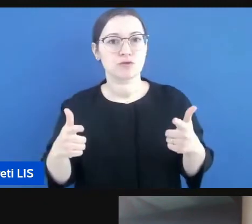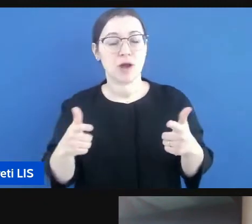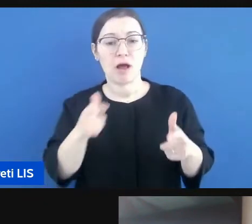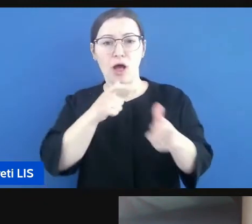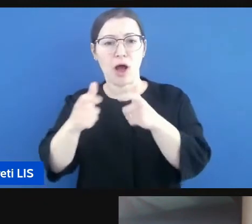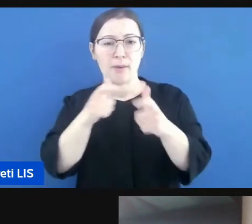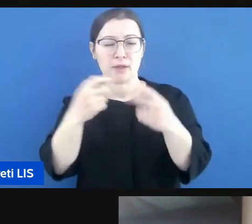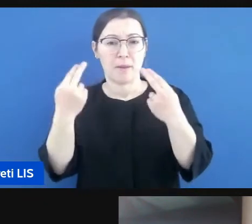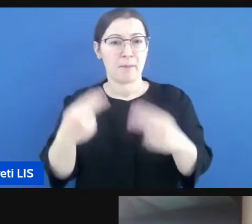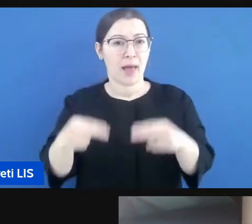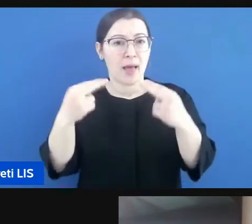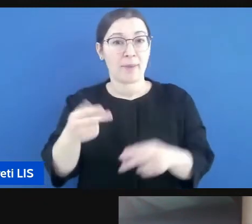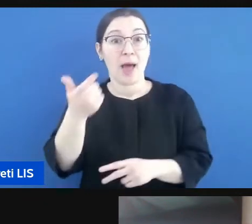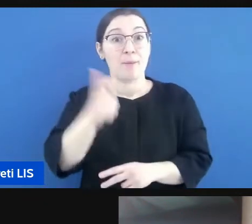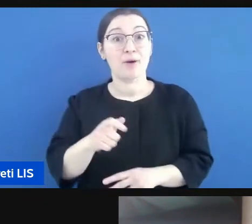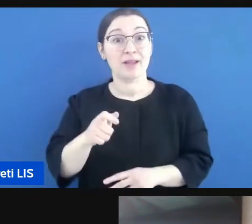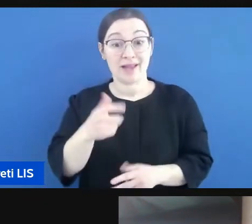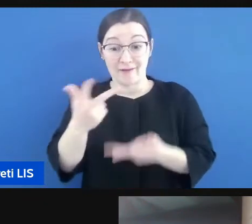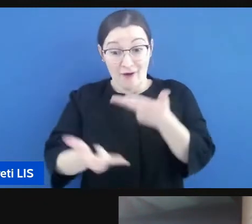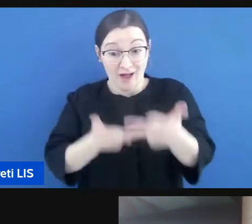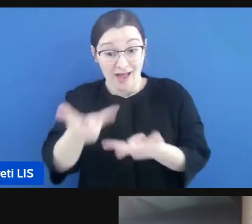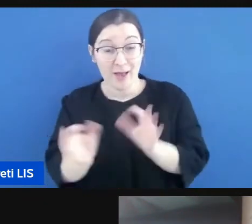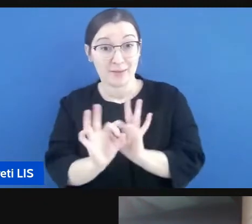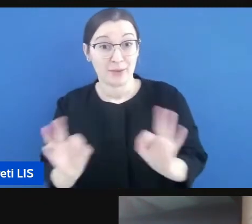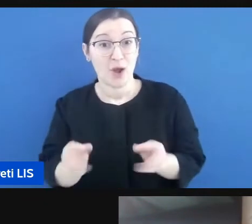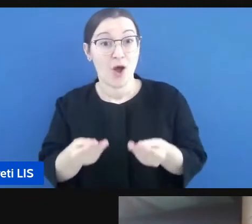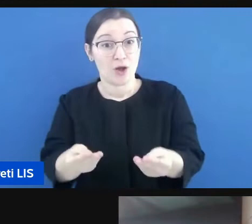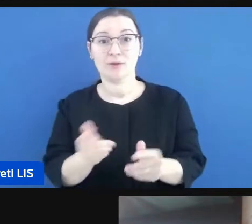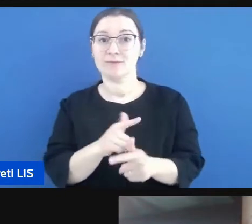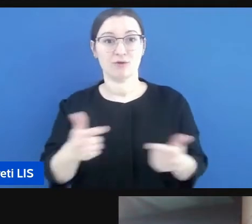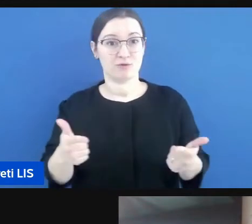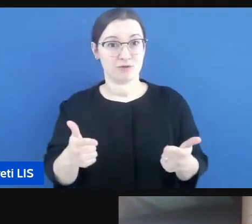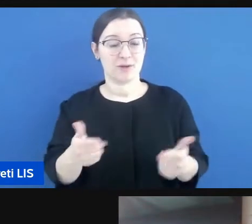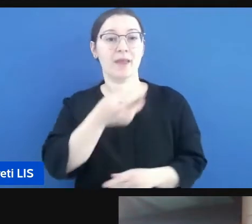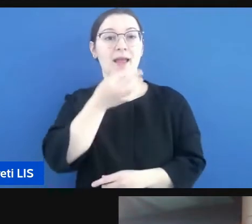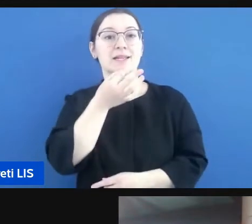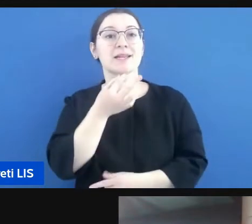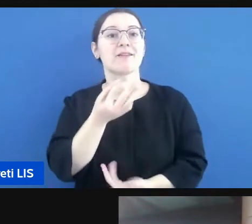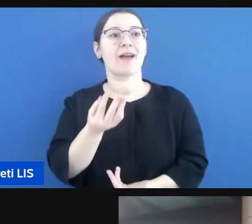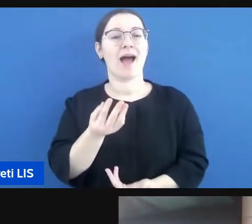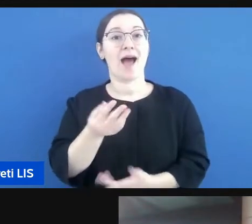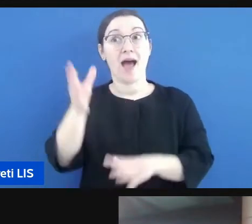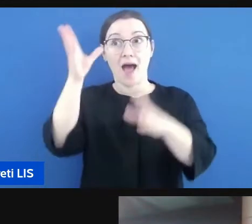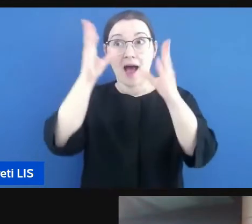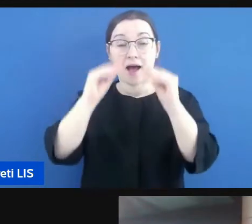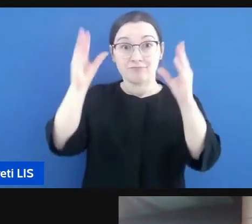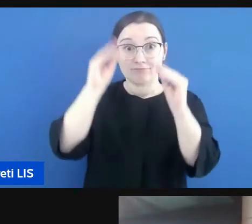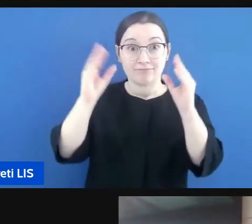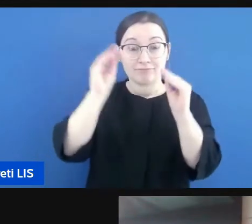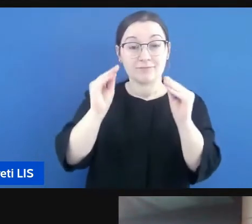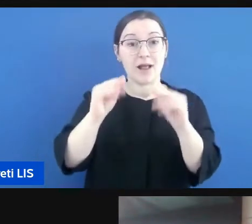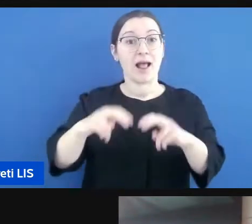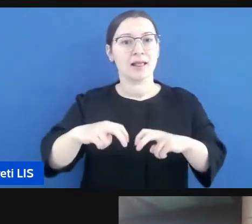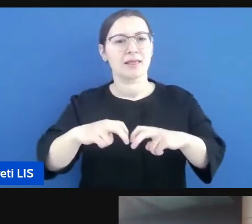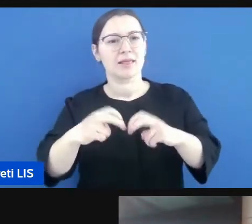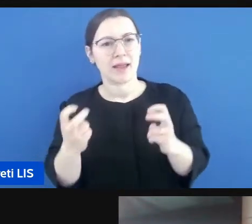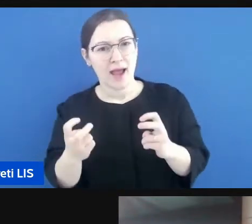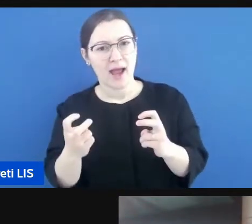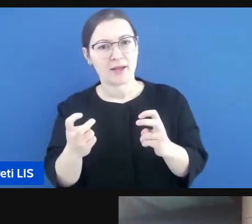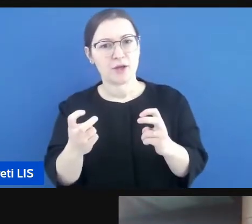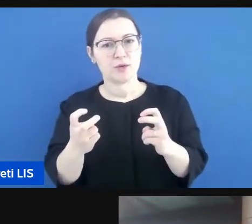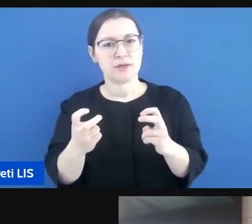è stato segnante e quindi l'acquisizione la diagnosi la diagnosi corretta credo che sia